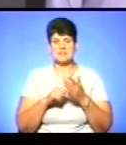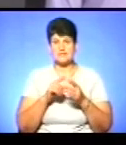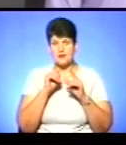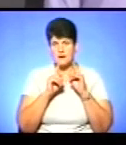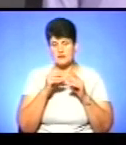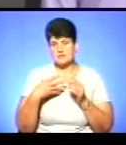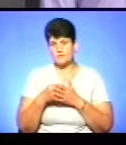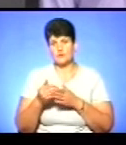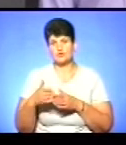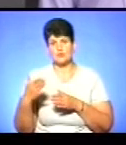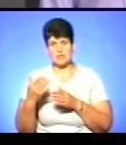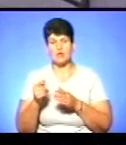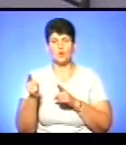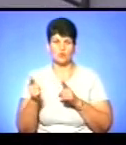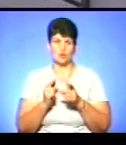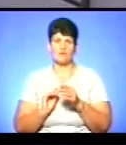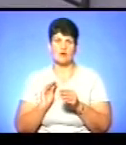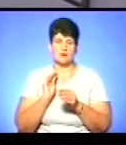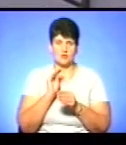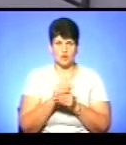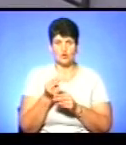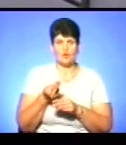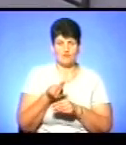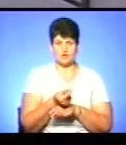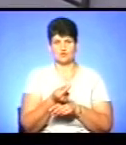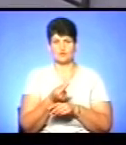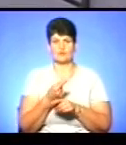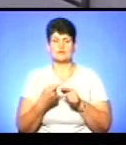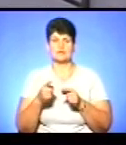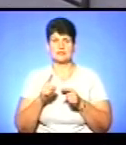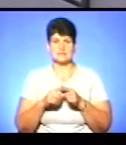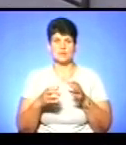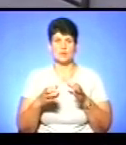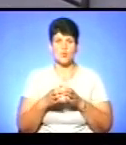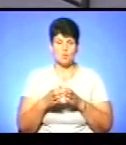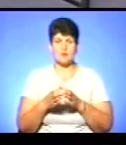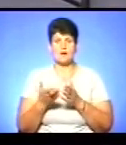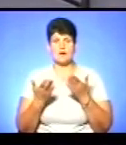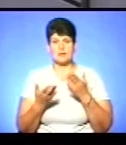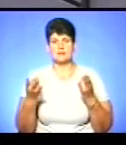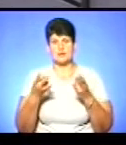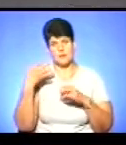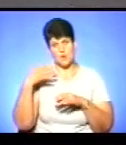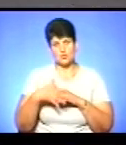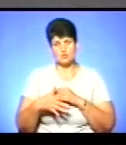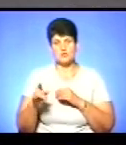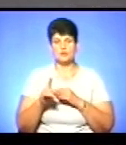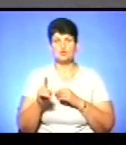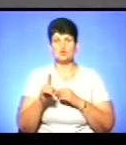свого боку, готова дофінансовувати, власне, ці такі групи, але треба розуміти, що